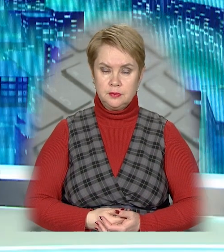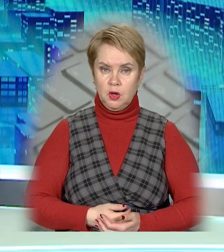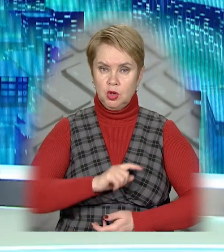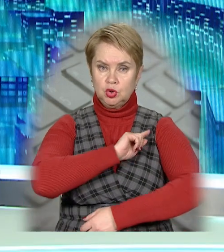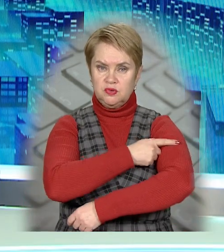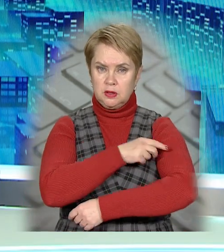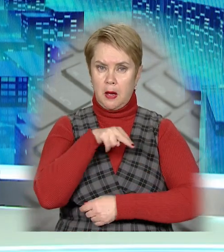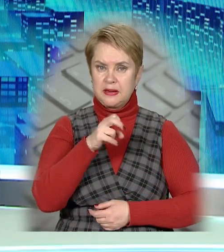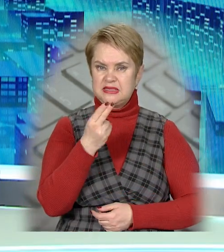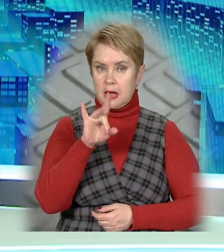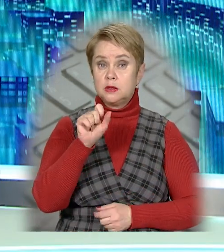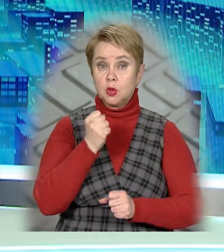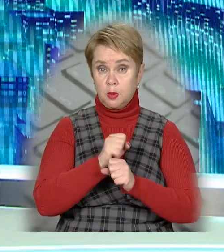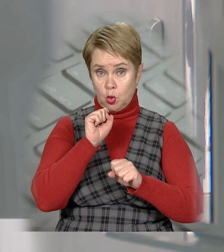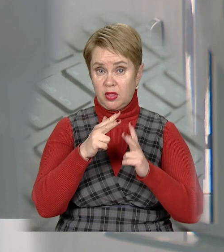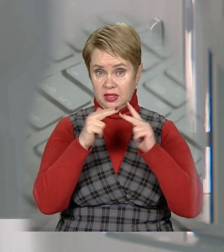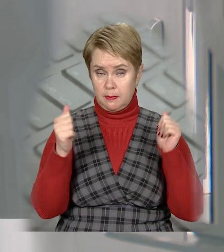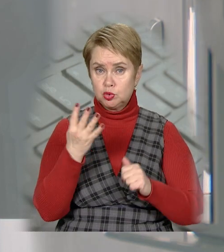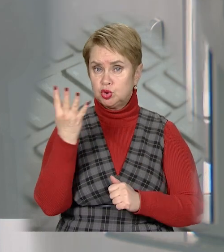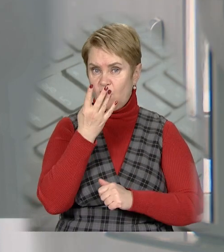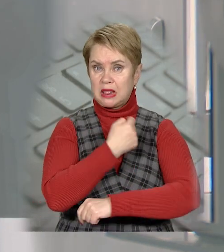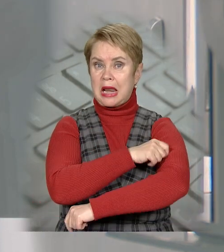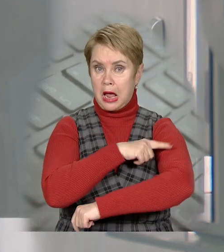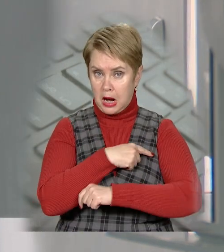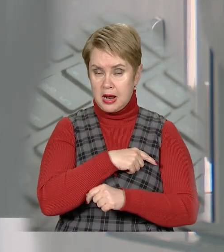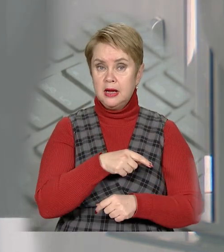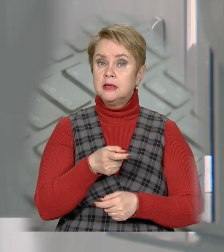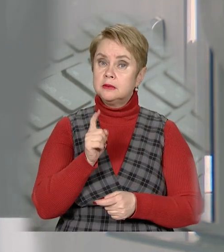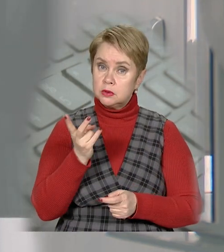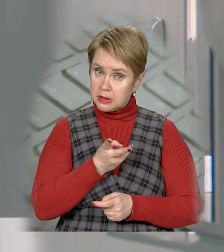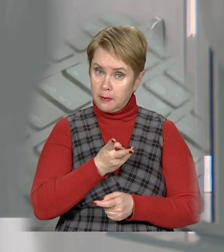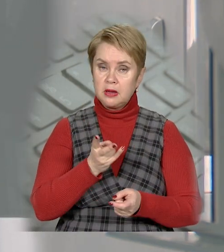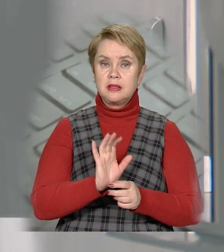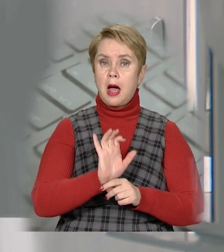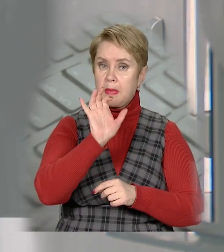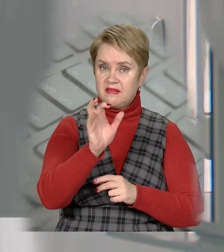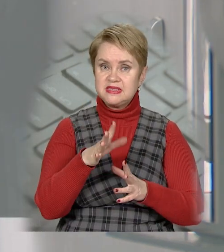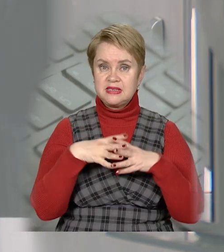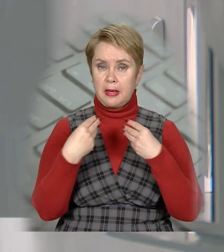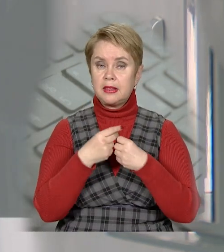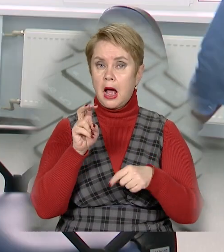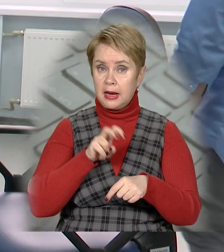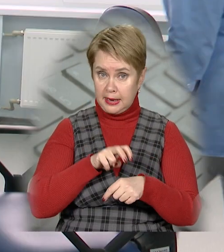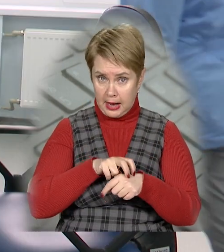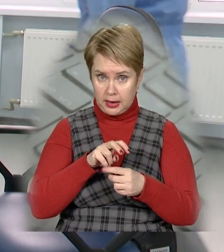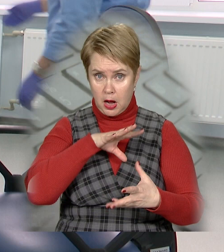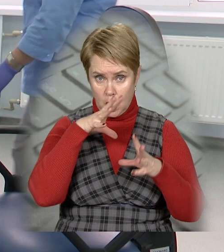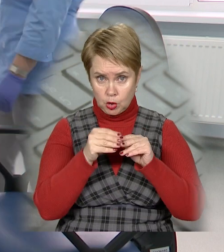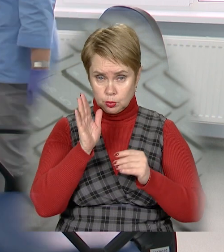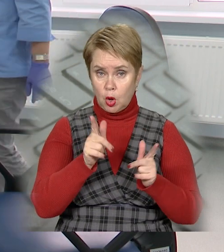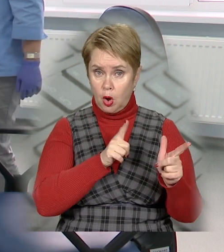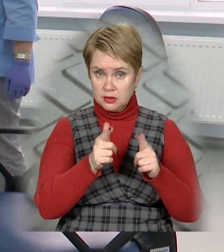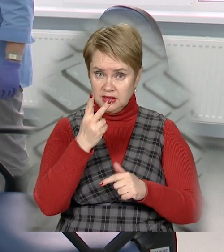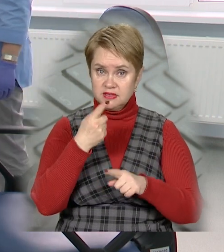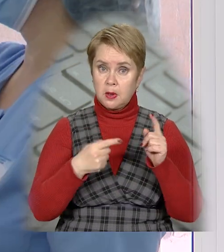Дуже швидко ПЦР-тест можна зробити у Дніпрі в четвертій лікарні. Звісно, треба мати направлення від сімейного лікаря. Результат